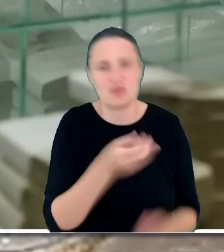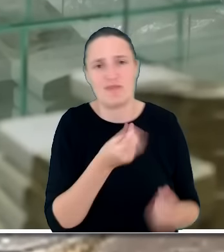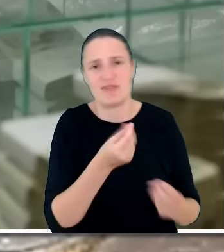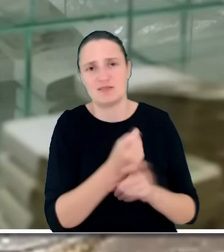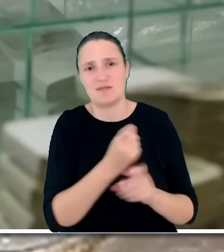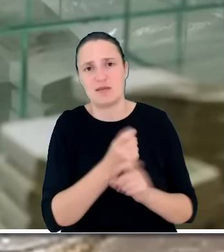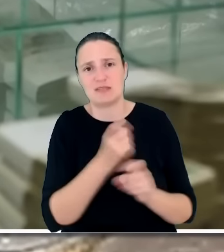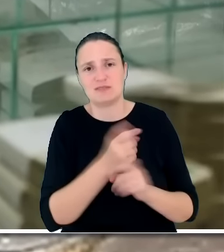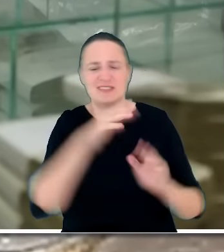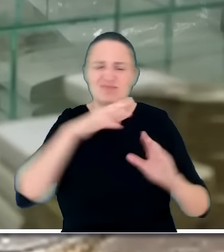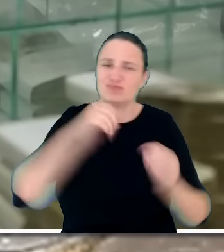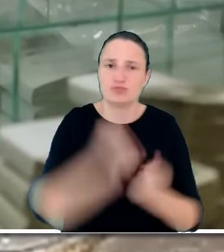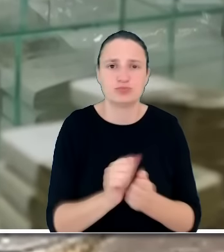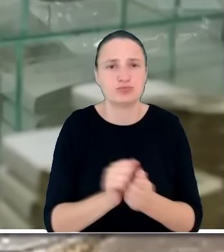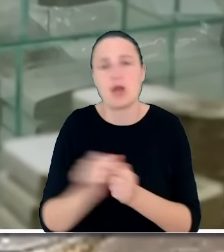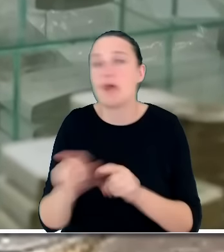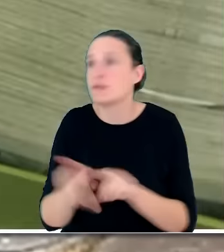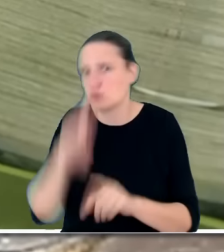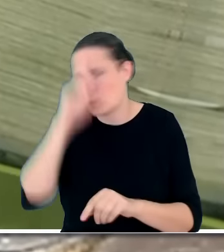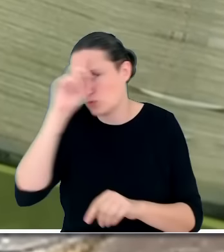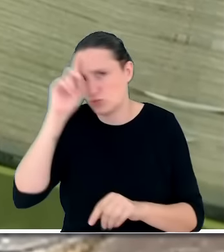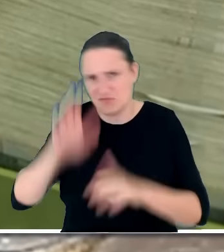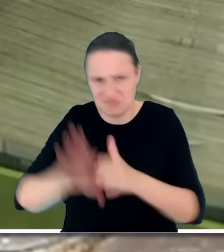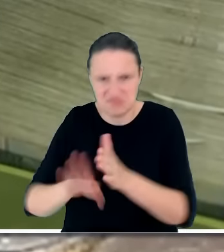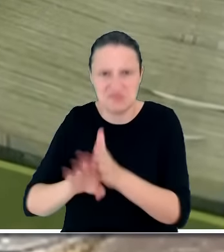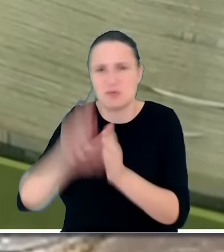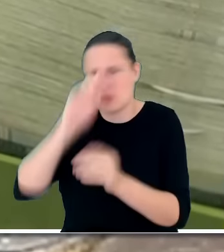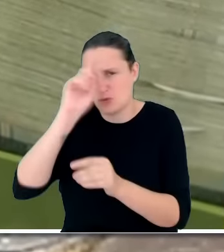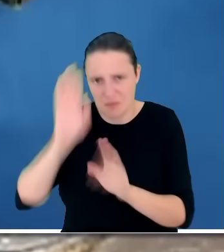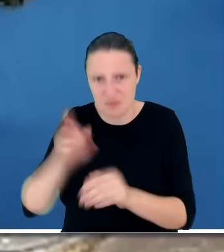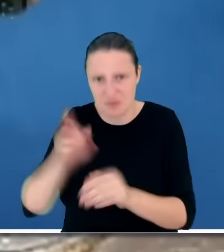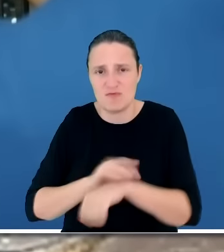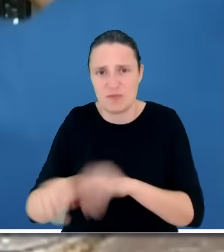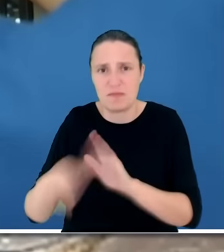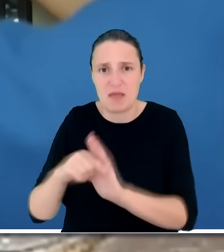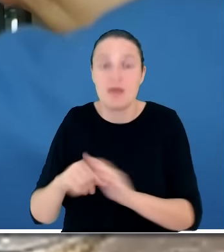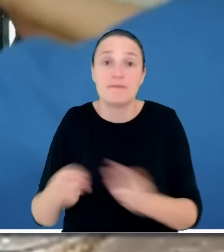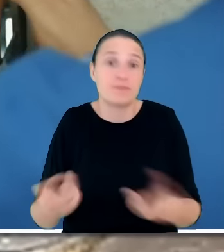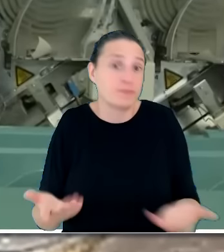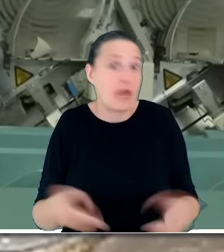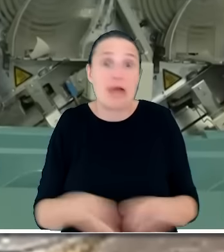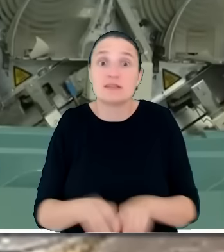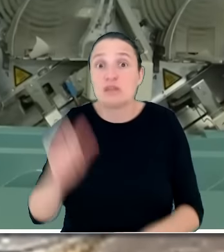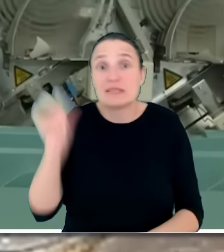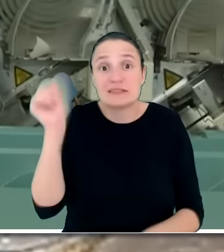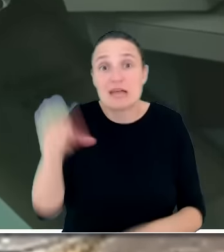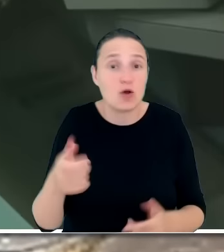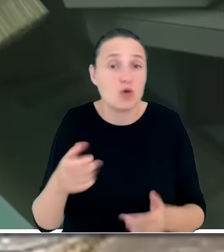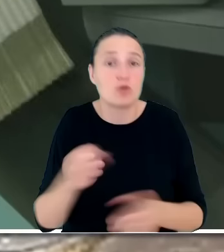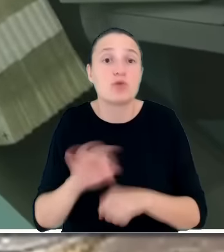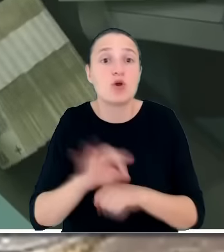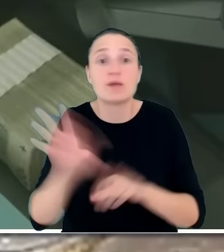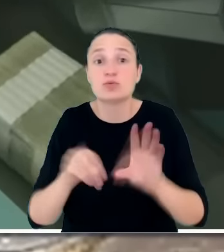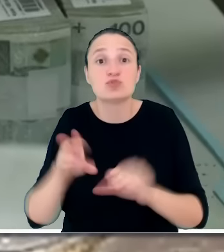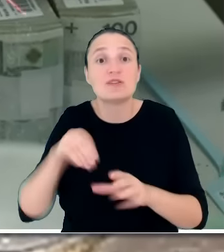Polaków. To skończy się dla rządu Tuska naprawdę bardzo niedobrze. I co gorsze, na przyszły rok widzieliśmy projekt budżetu. Tam nie ma